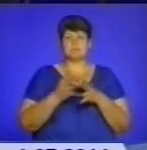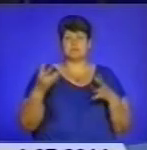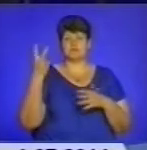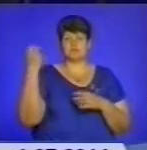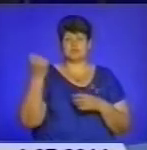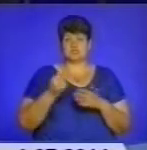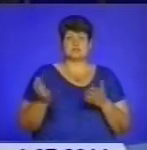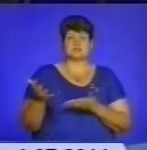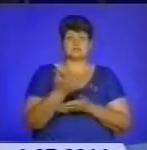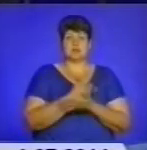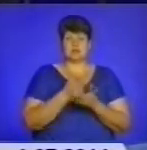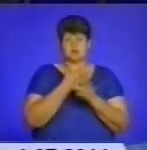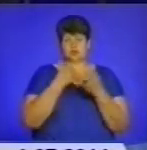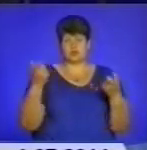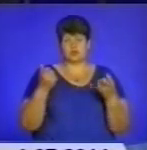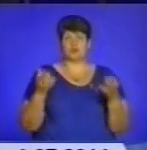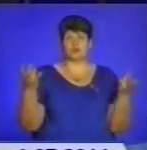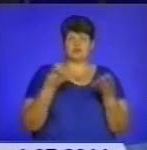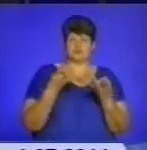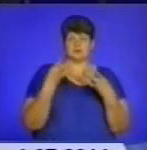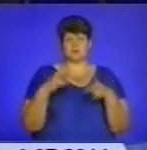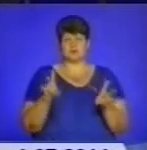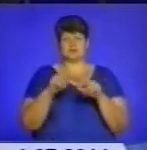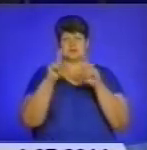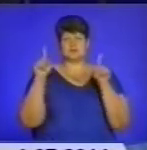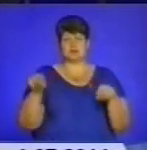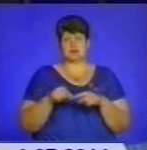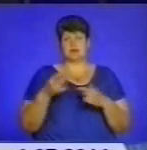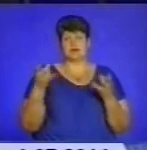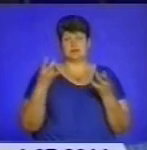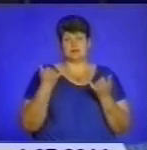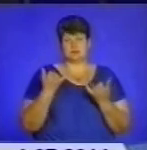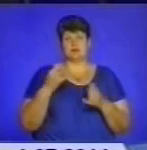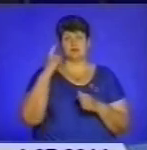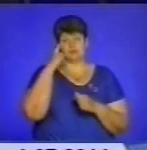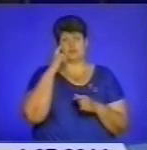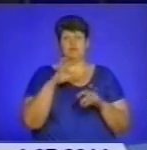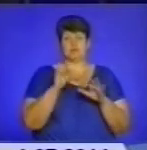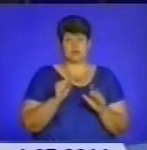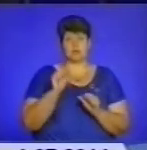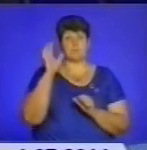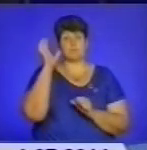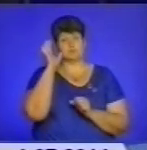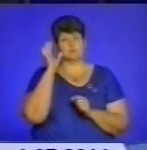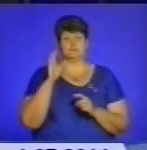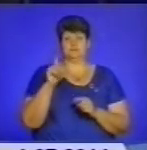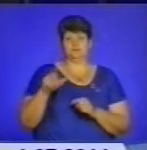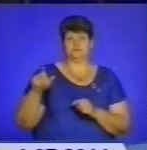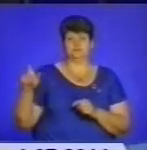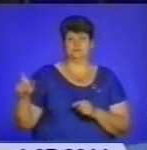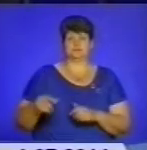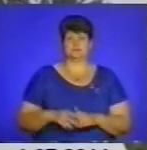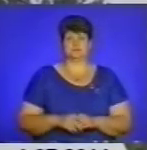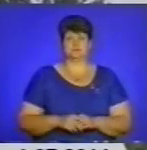інформацію про недоцільні і потрібні знаки. Тепер, сподівається, влада дослухається до слова громади. Деталі у